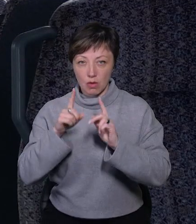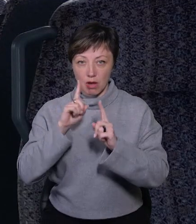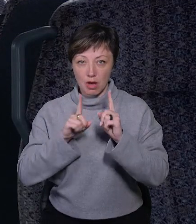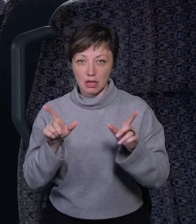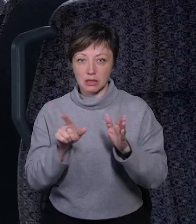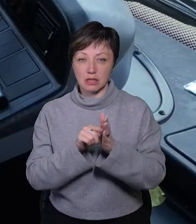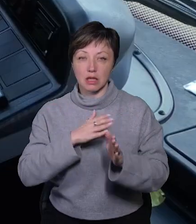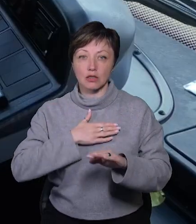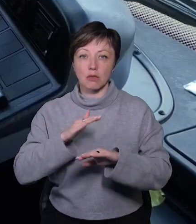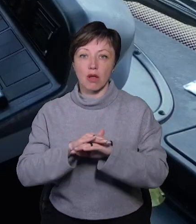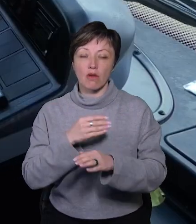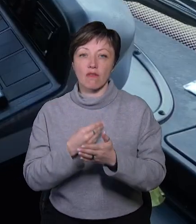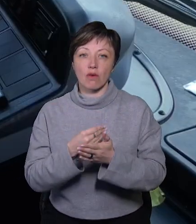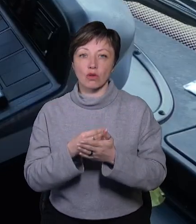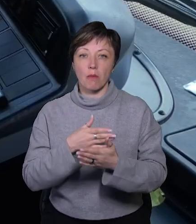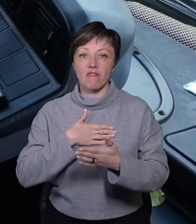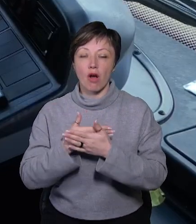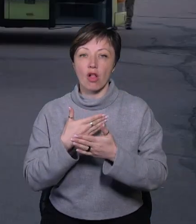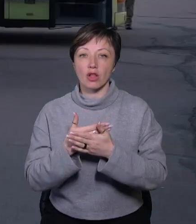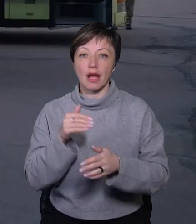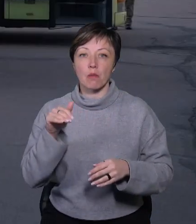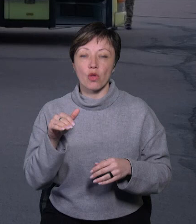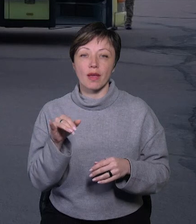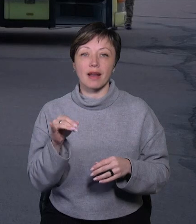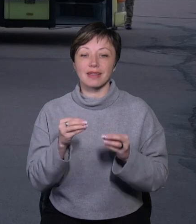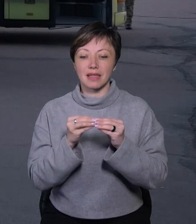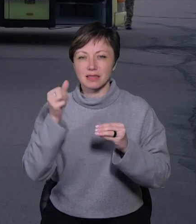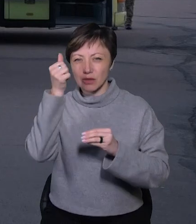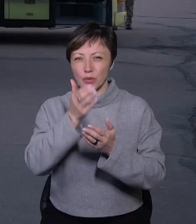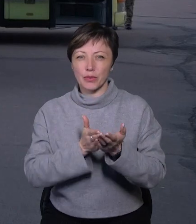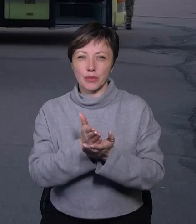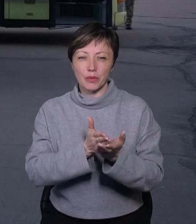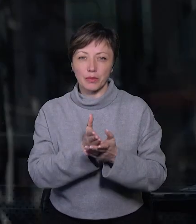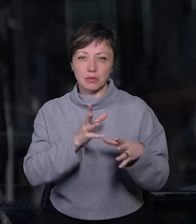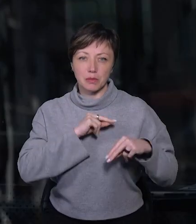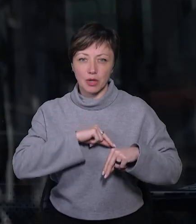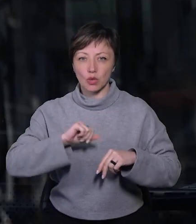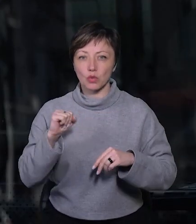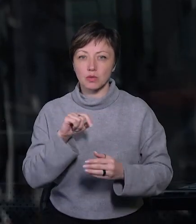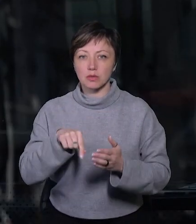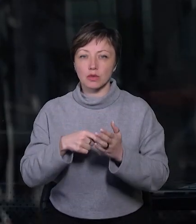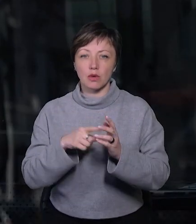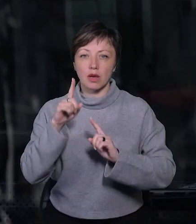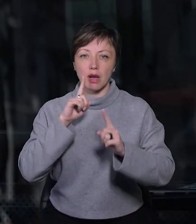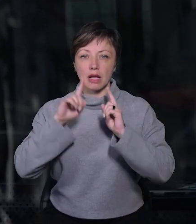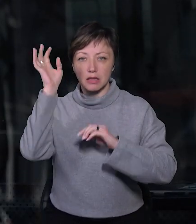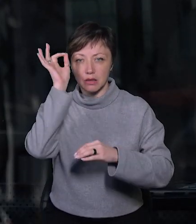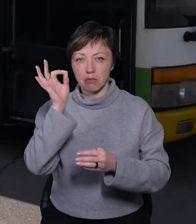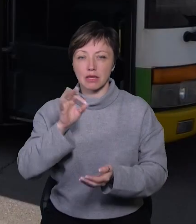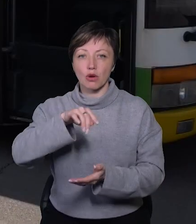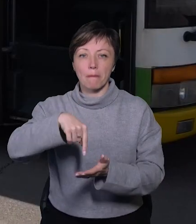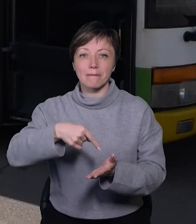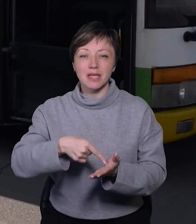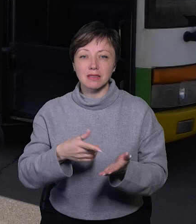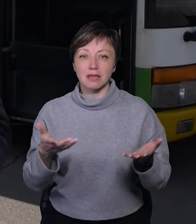нашим благодійним фондом «Волонтери Поділля». Це результат вже 10-річної співпраці і наших друзів з міської ради Гельденслебена, німецького міста,